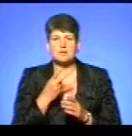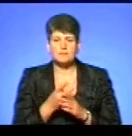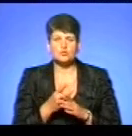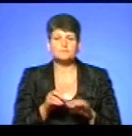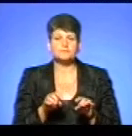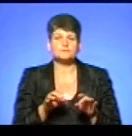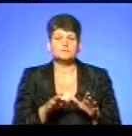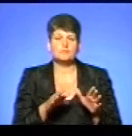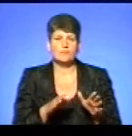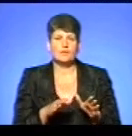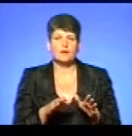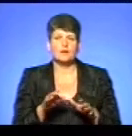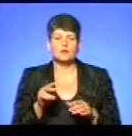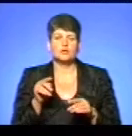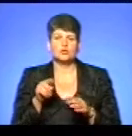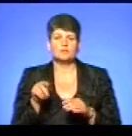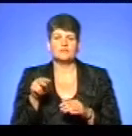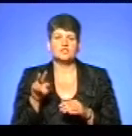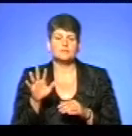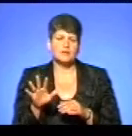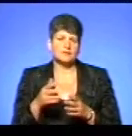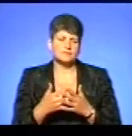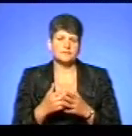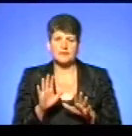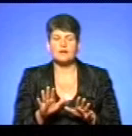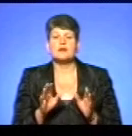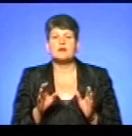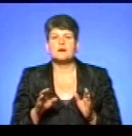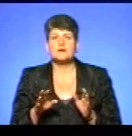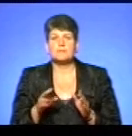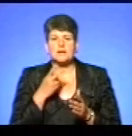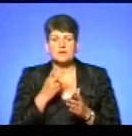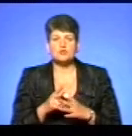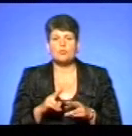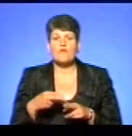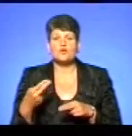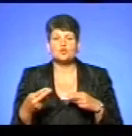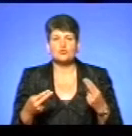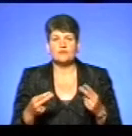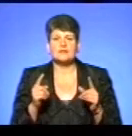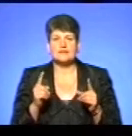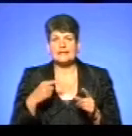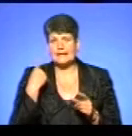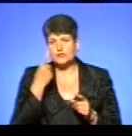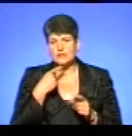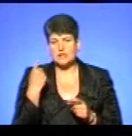постановою, по-моєму, номер. Ну, ролі не грає. Справа в тому, що передбачено відшкодування, а лише для невідбування